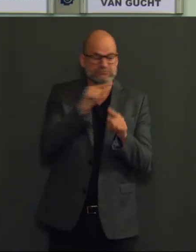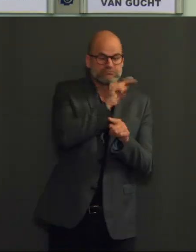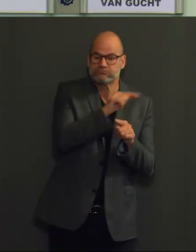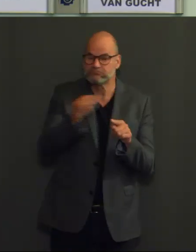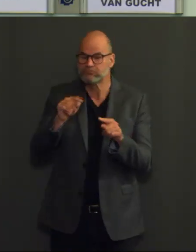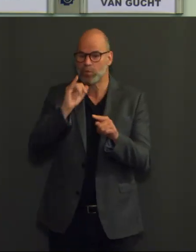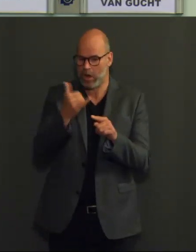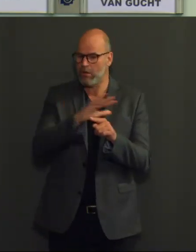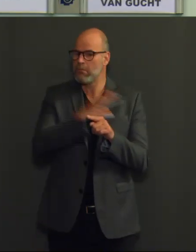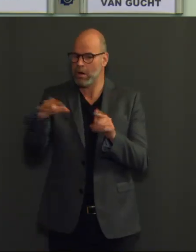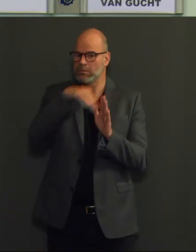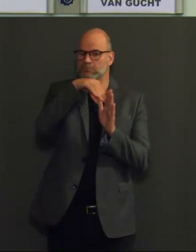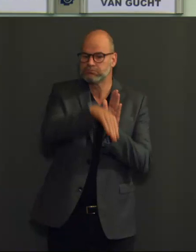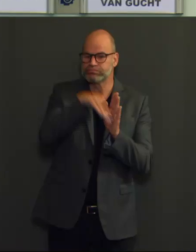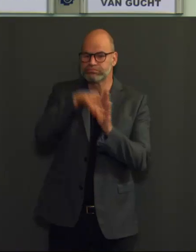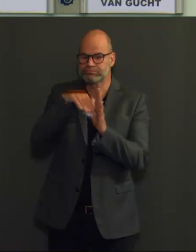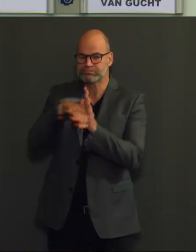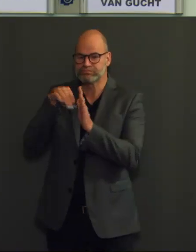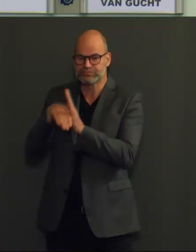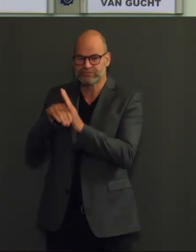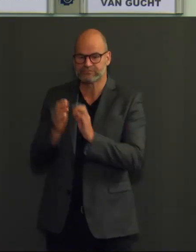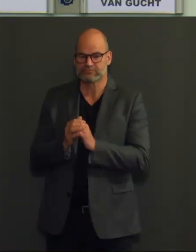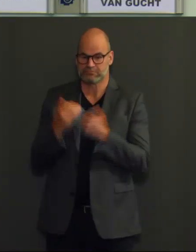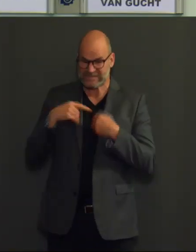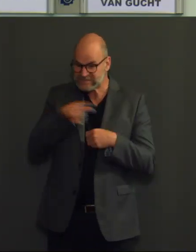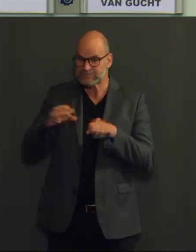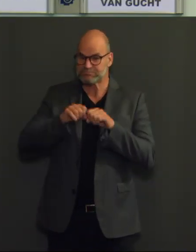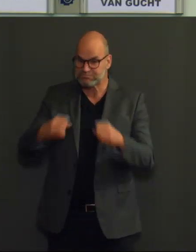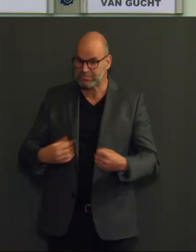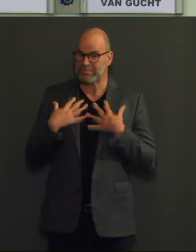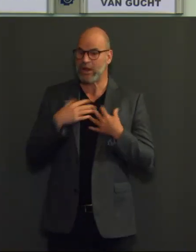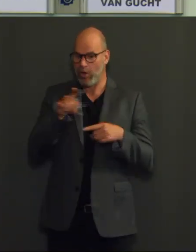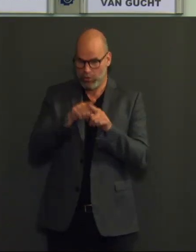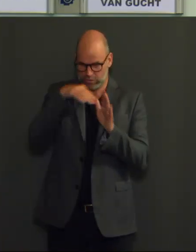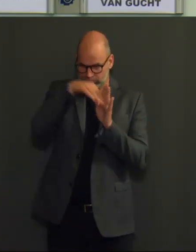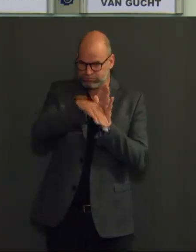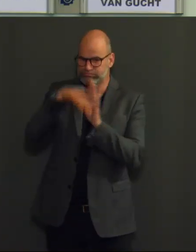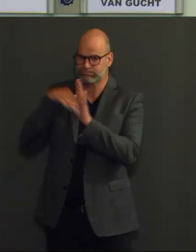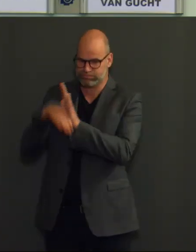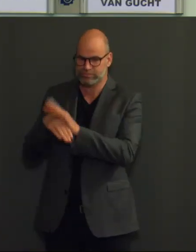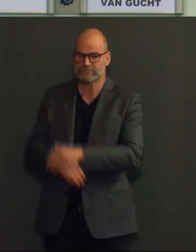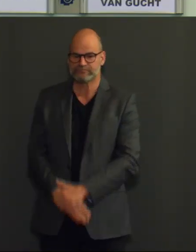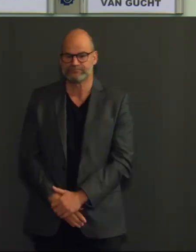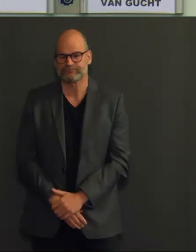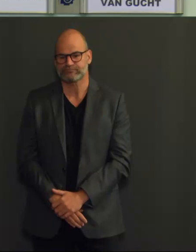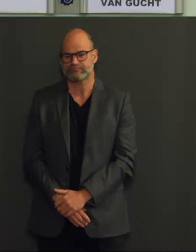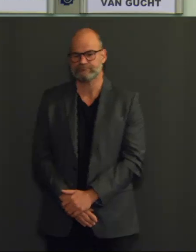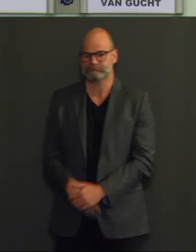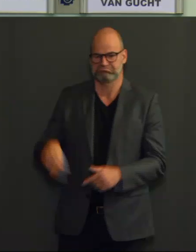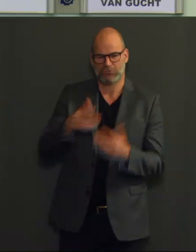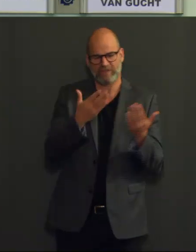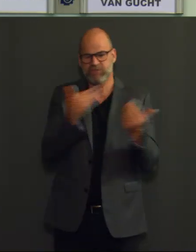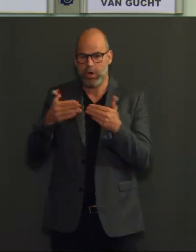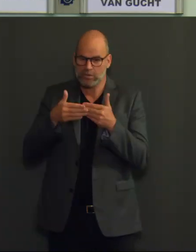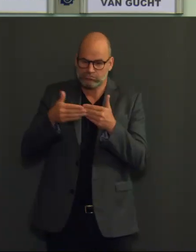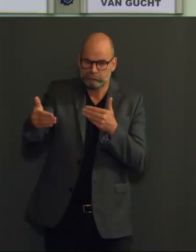Het valt dus ook te verwachten dat binnenkort het weekgemiddelde terug zal dalen. Pinkstermaandag zal echter opnieuw voor